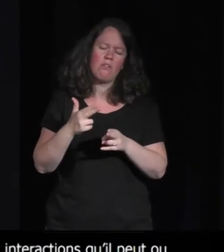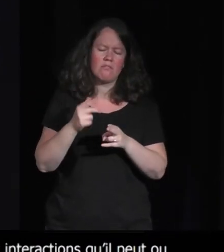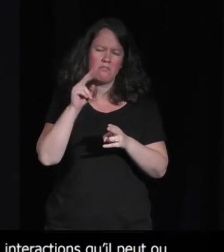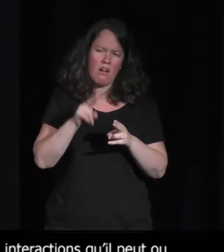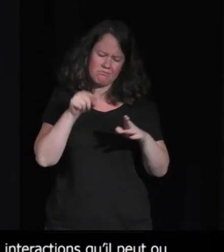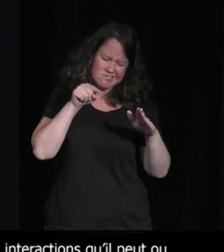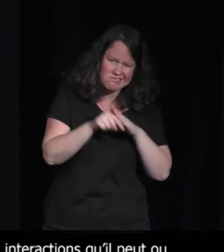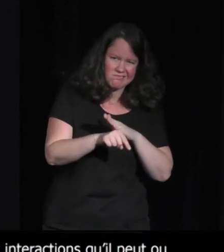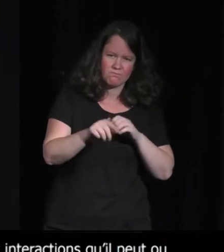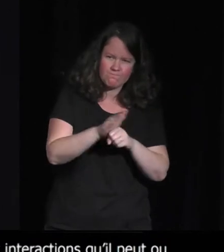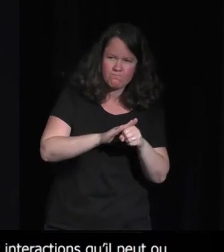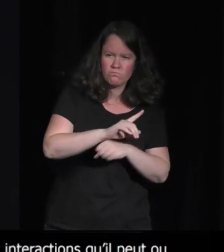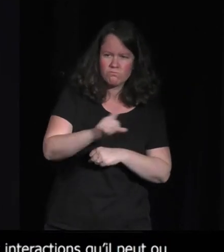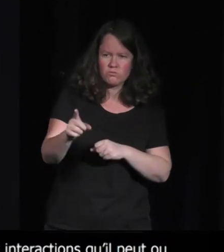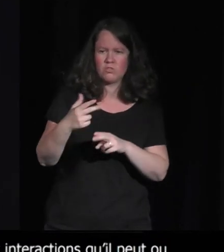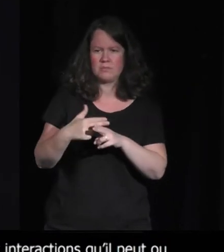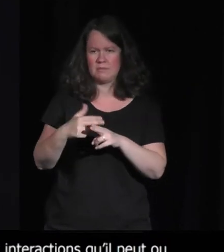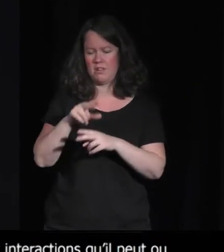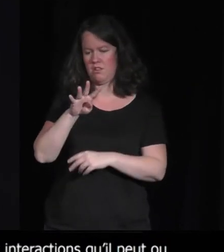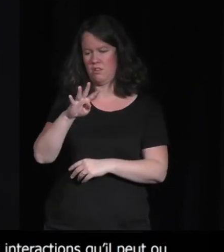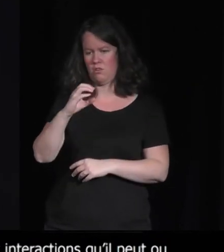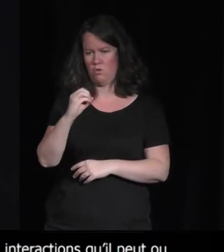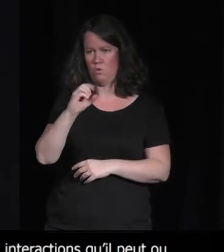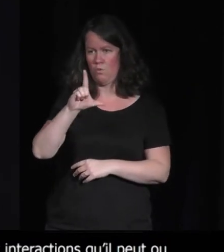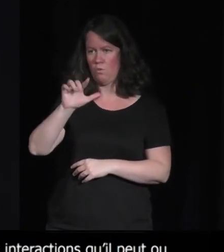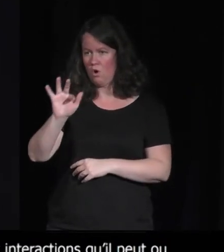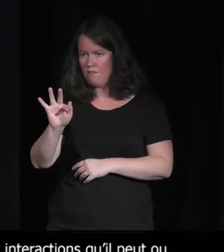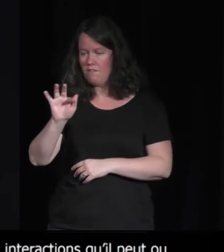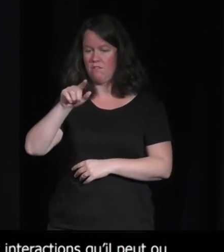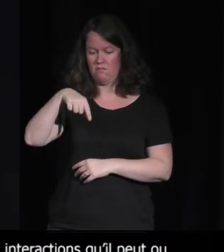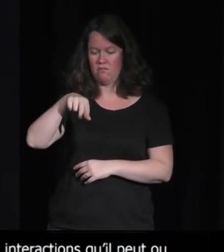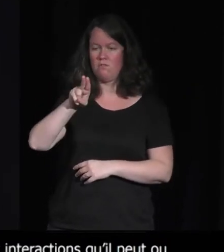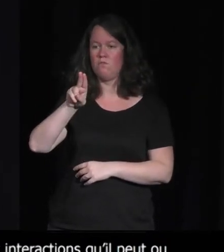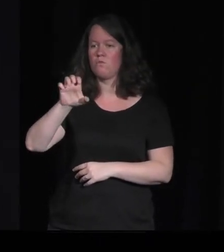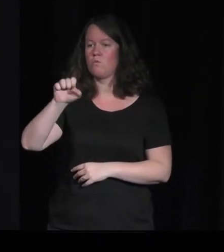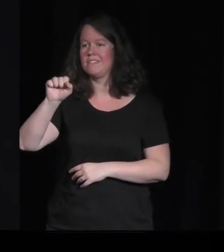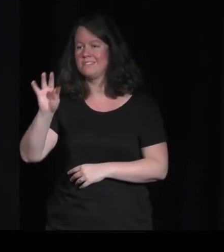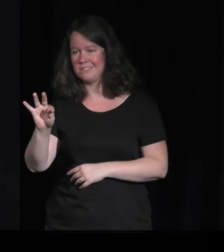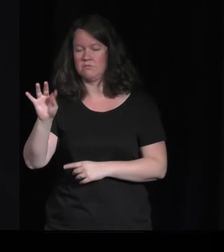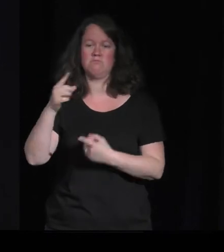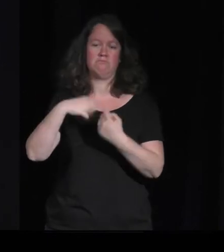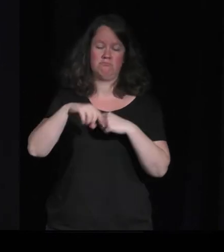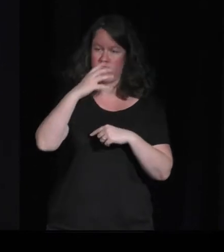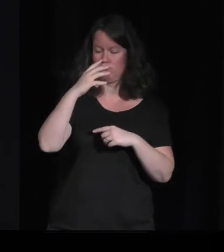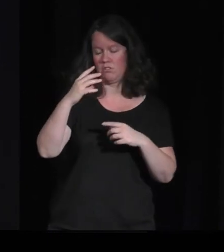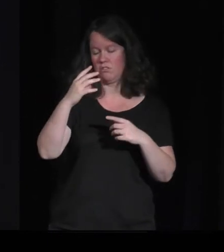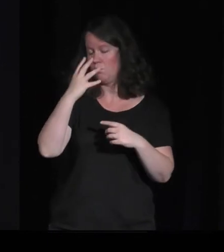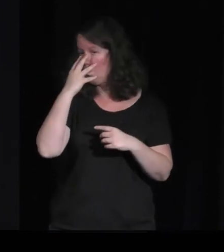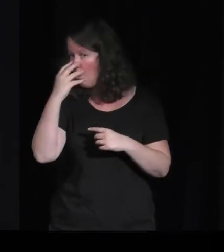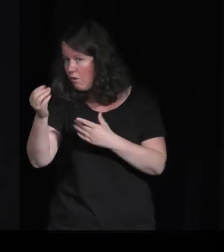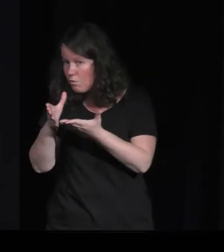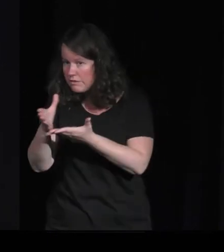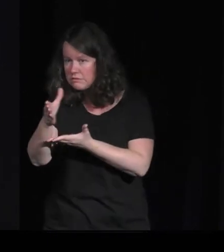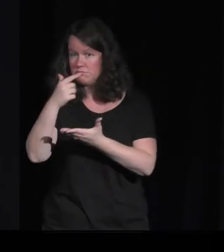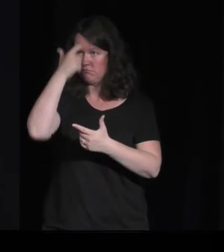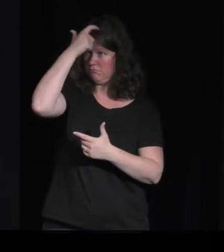mais c'est un jeu qui s'appelle Wolf Quest. Et on joue un loup. Et ce qui est très intéressant